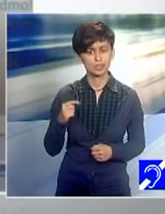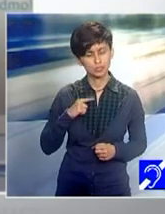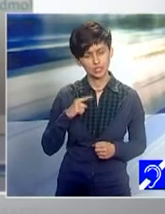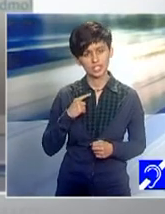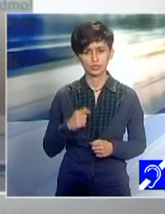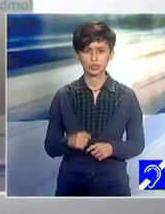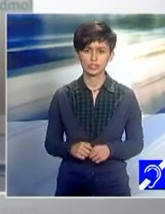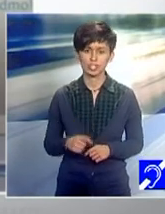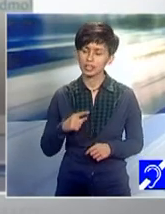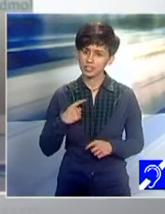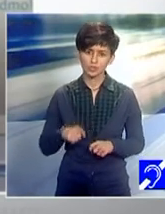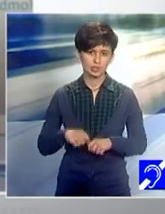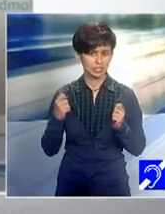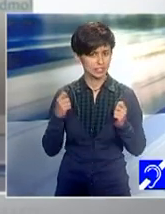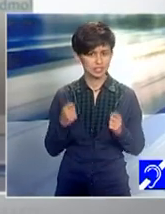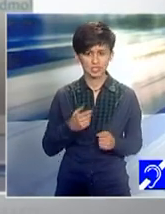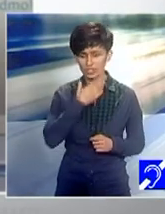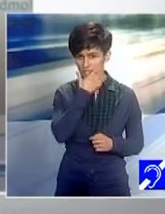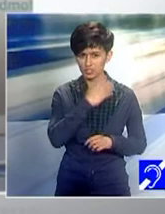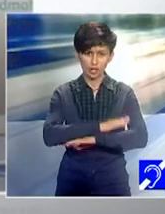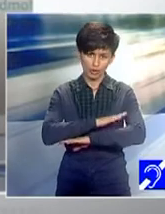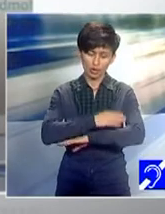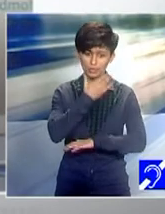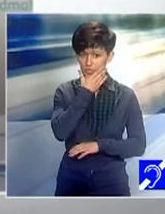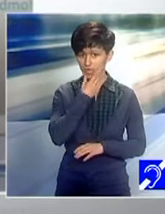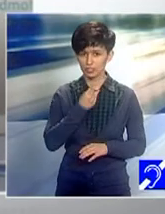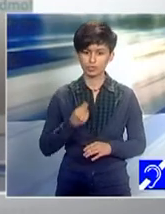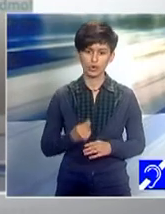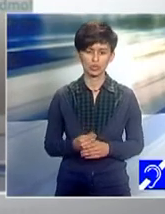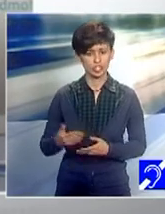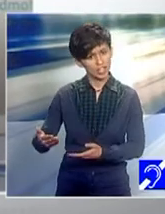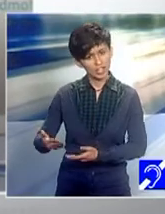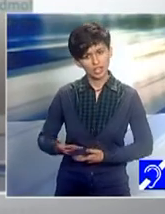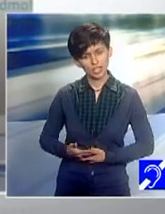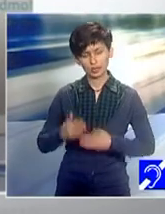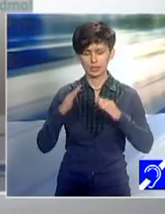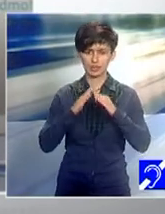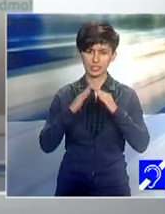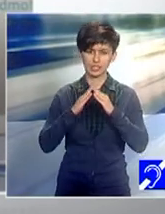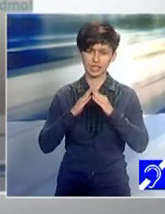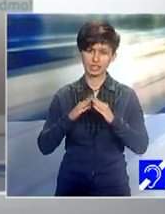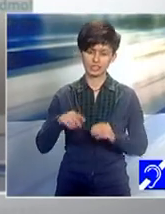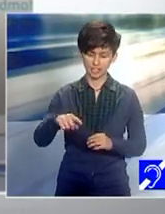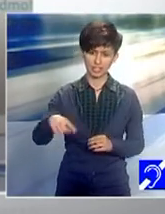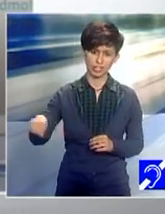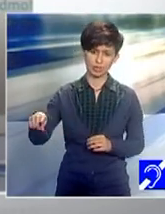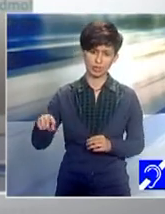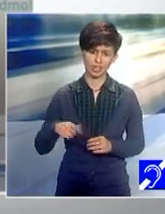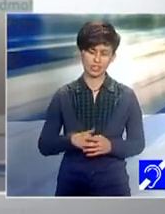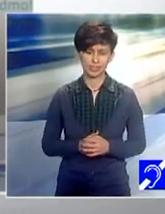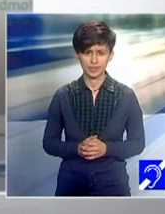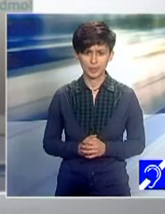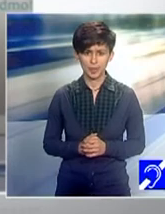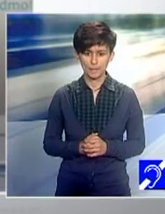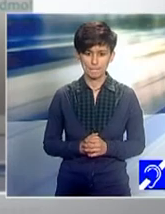noi și cât de frumos au purtat și cum ne-au primit în casa lor ca și cum eram de-ai casei.